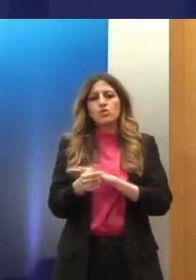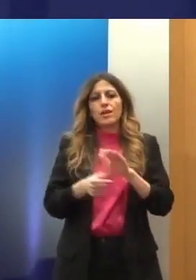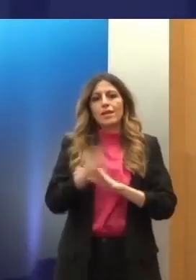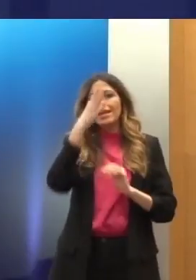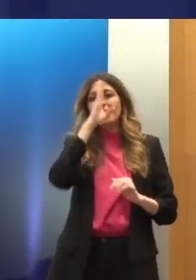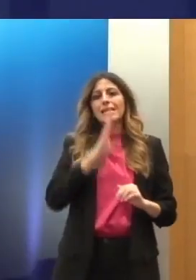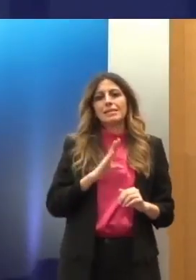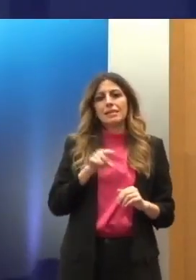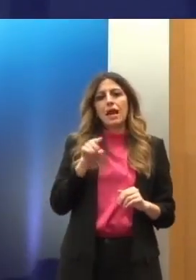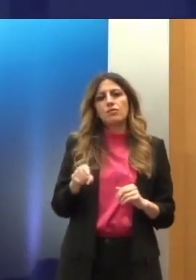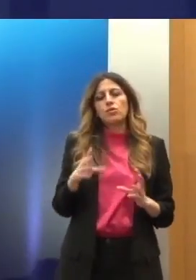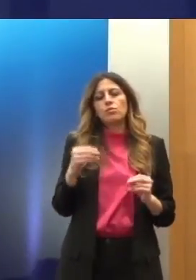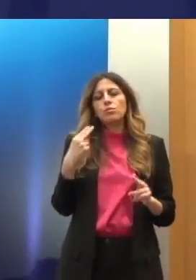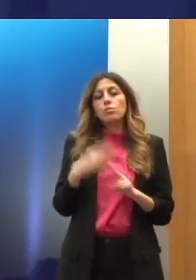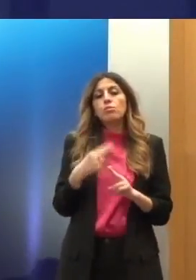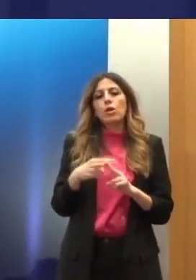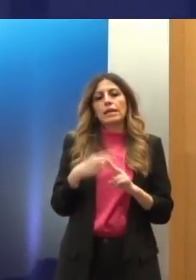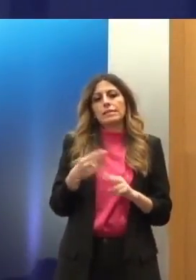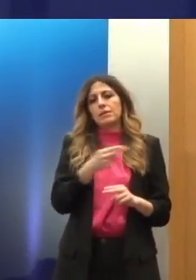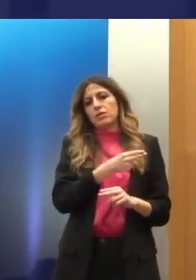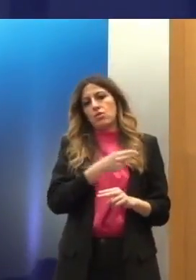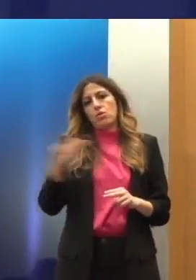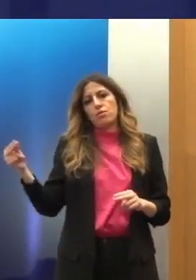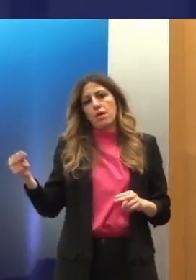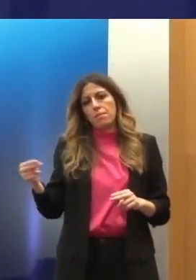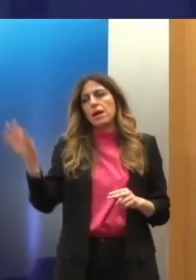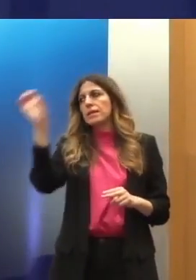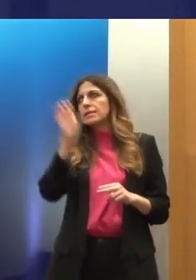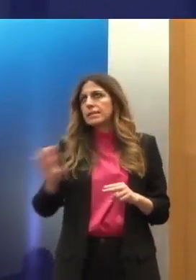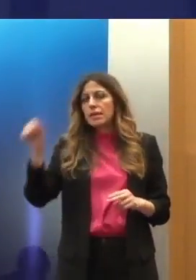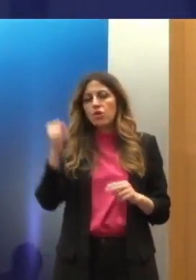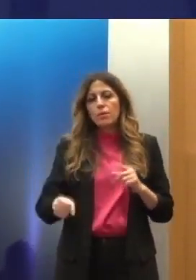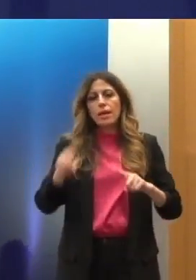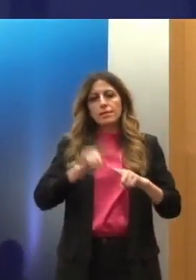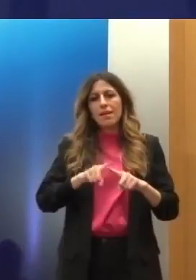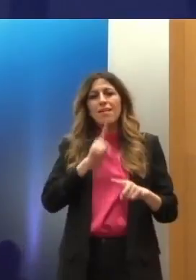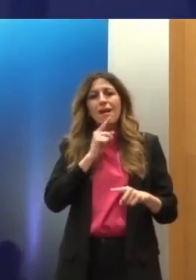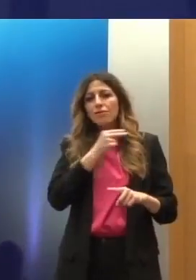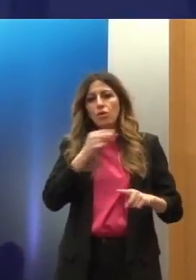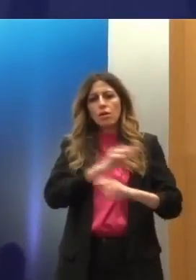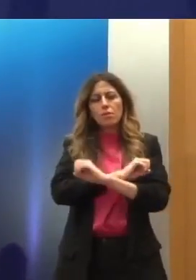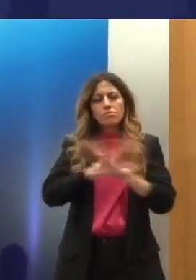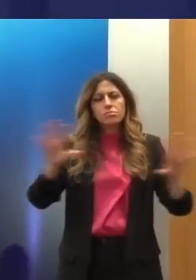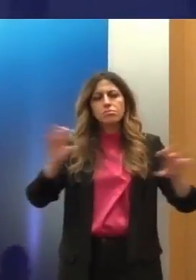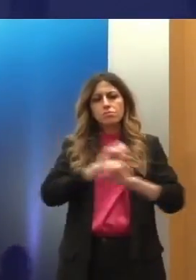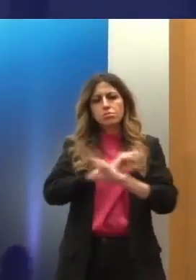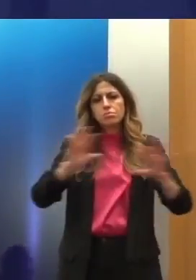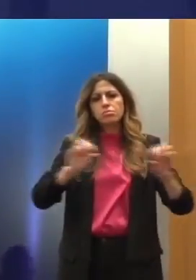μίζον ζήτημα δημοσιότητας και στην Ευρώπη και στην Ελλάδα και συνεχίζει ακόμα να